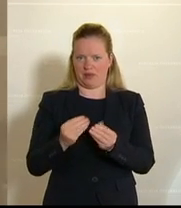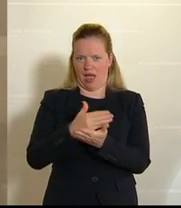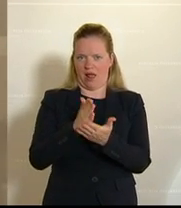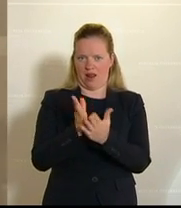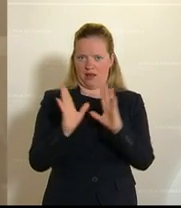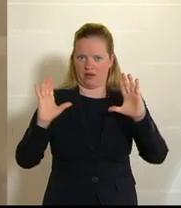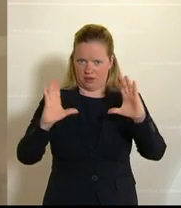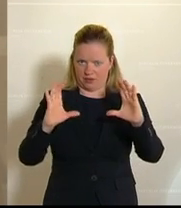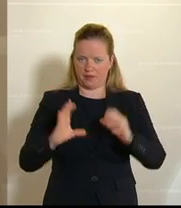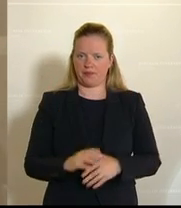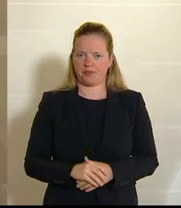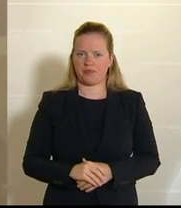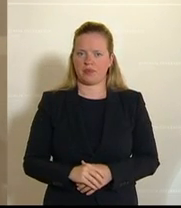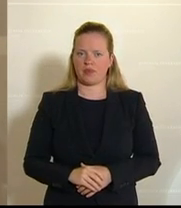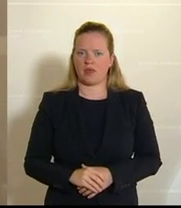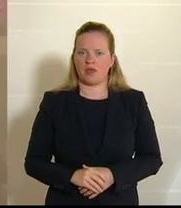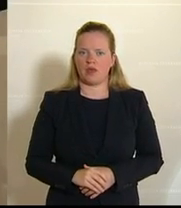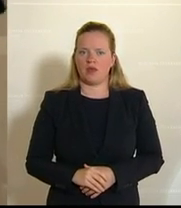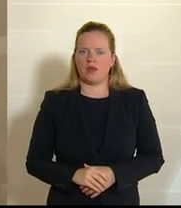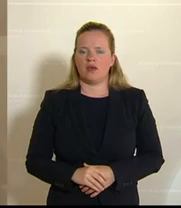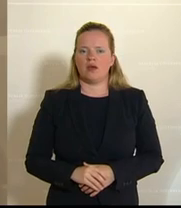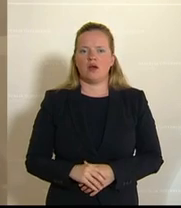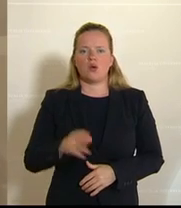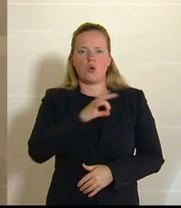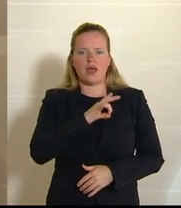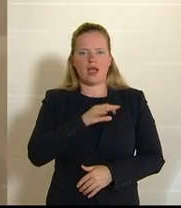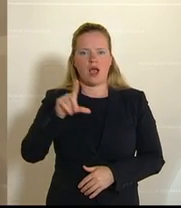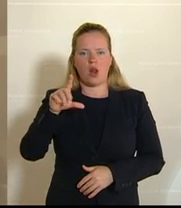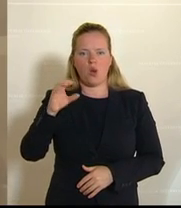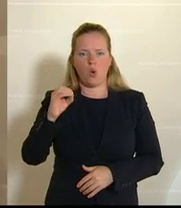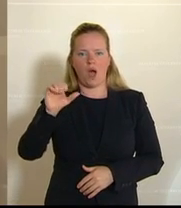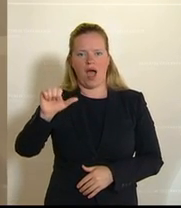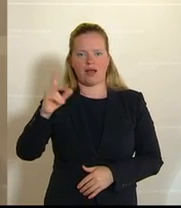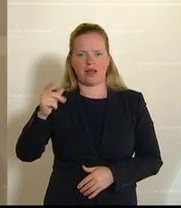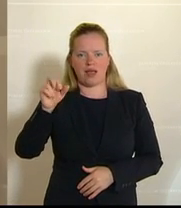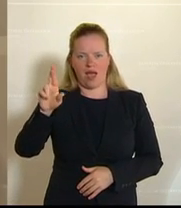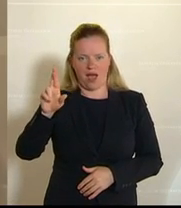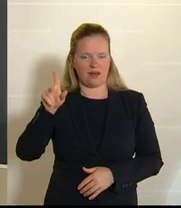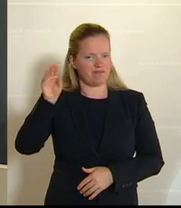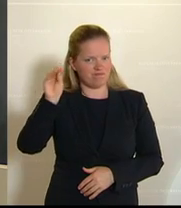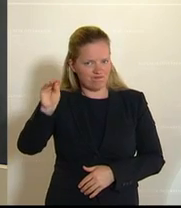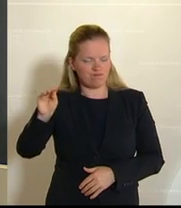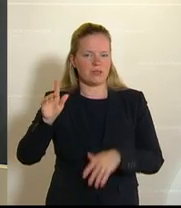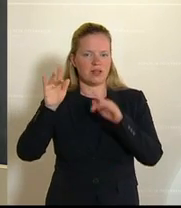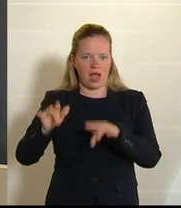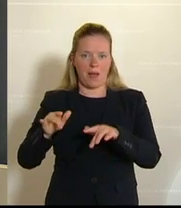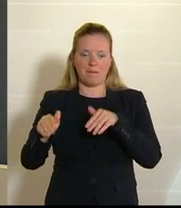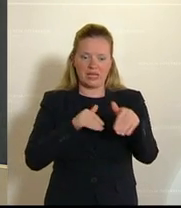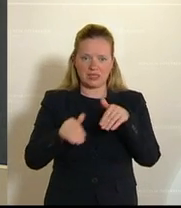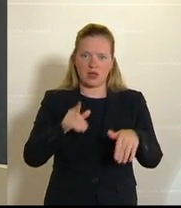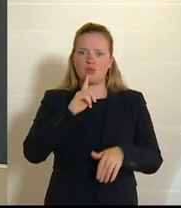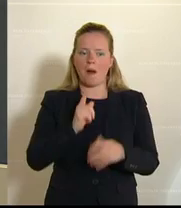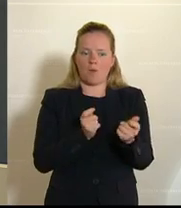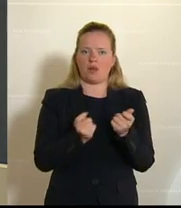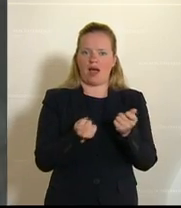Das erklärt übrigens auch, Kollege Lorca, warum der Minister in Wirklichkeit ein Moderator in erster Linie ist und nicht derjenige ist, einfach nur anschaffen tut und sagt,